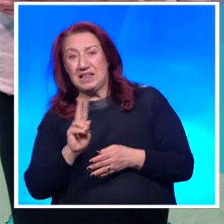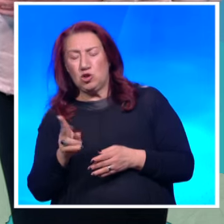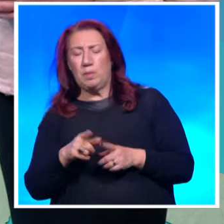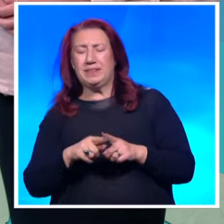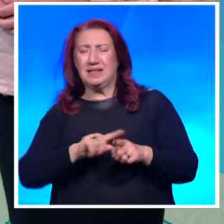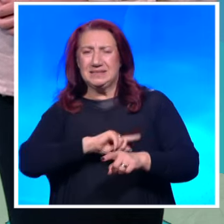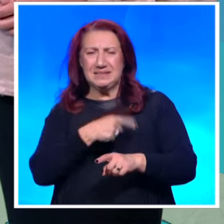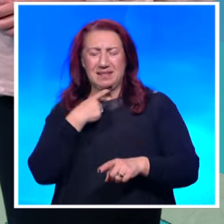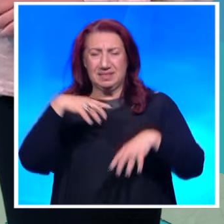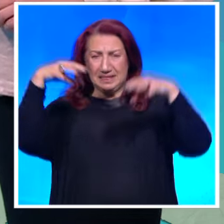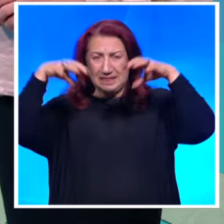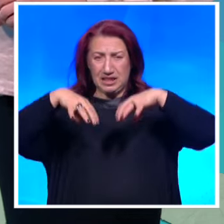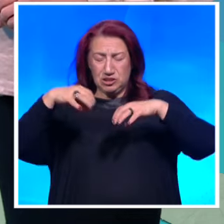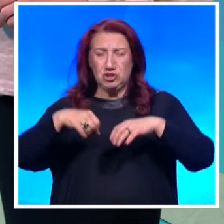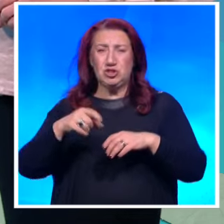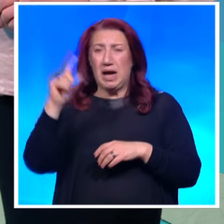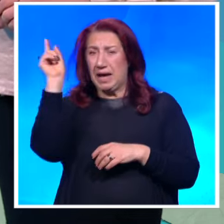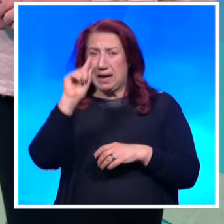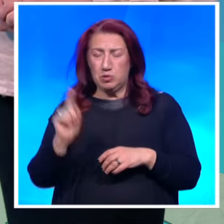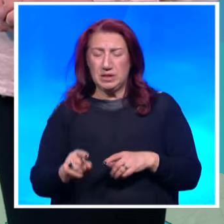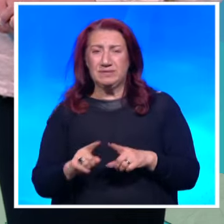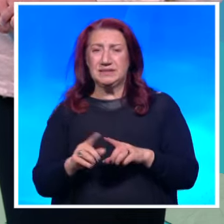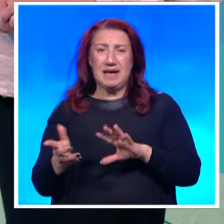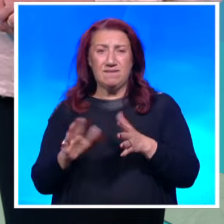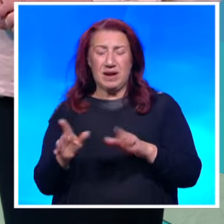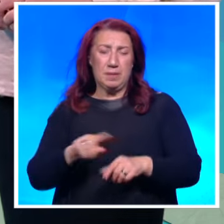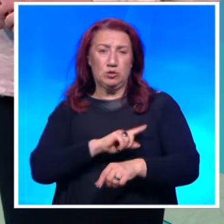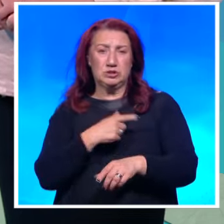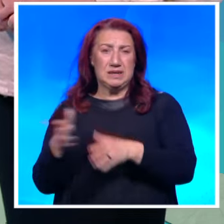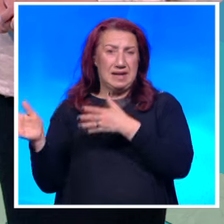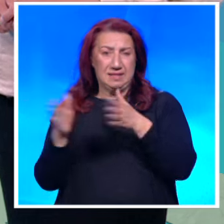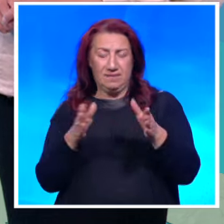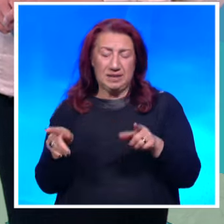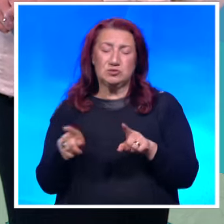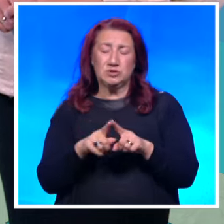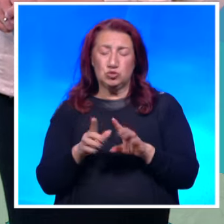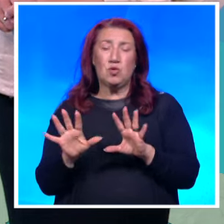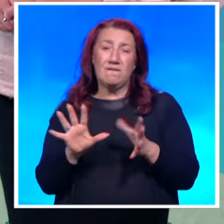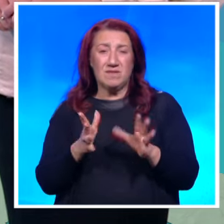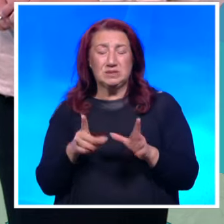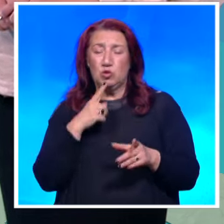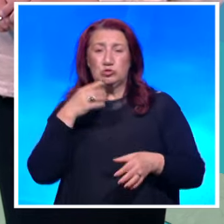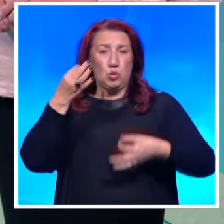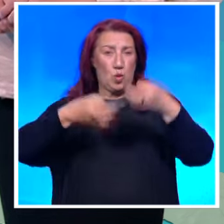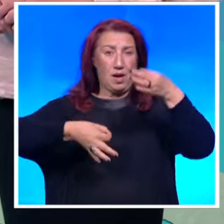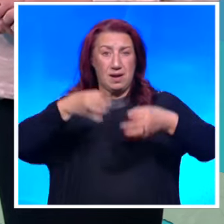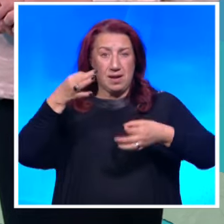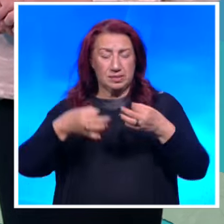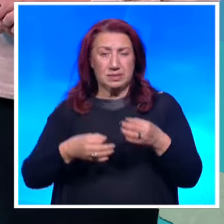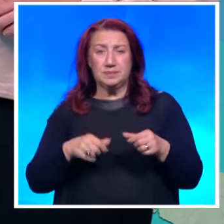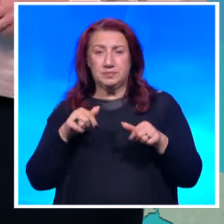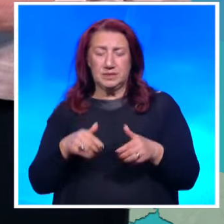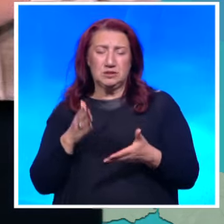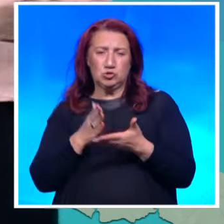валежи, грамотевици и времено усилване на вятъра. Ще има условия отново и за градушки. Днес до полунощ,